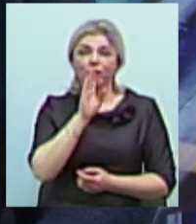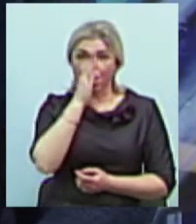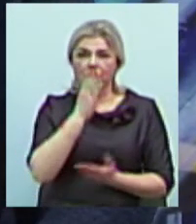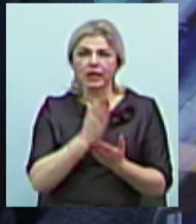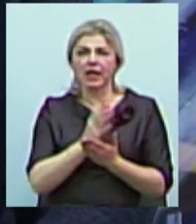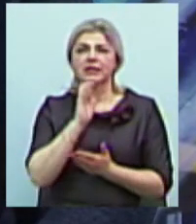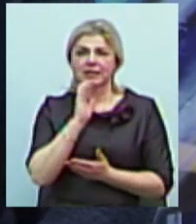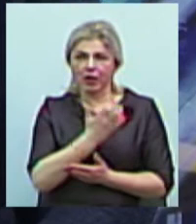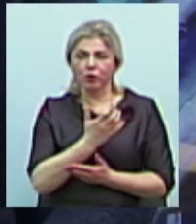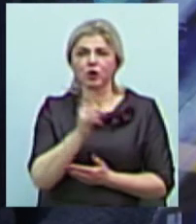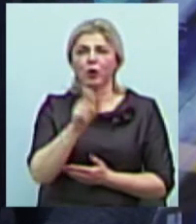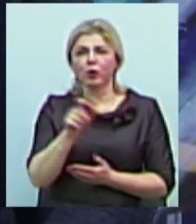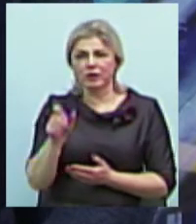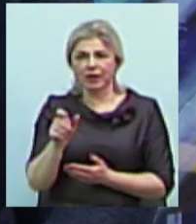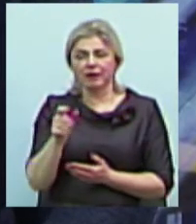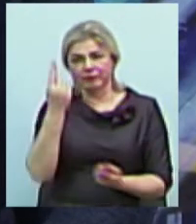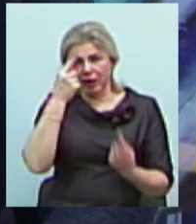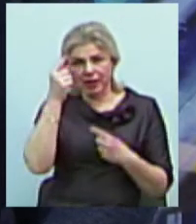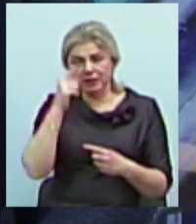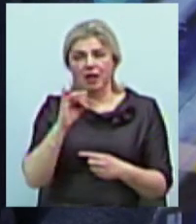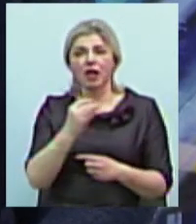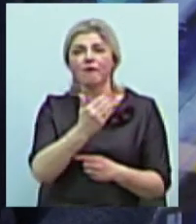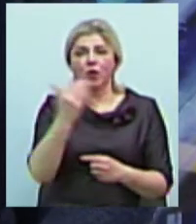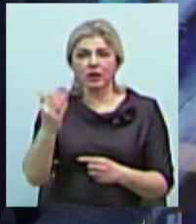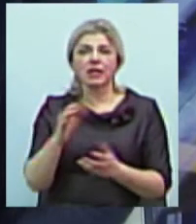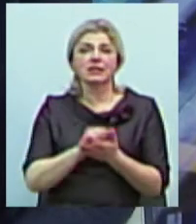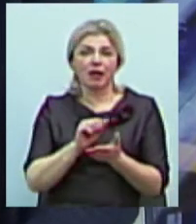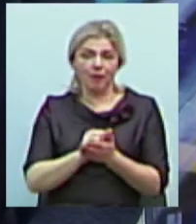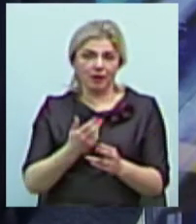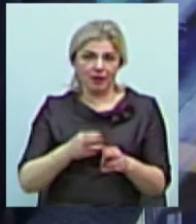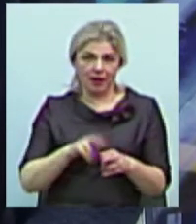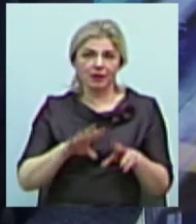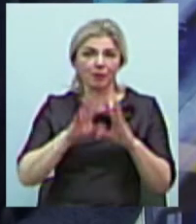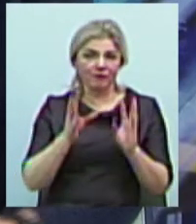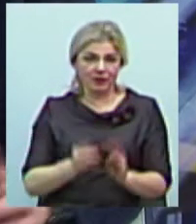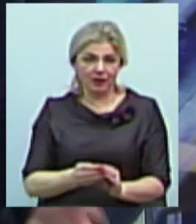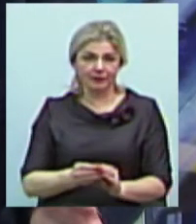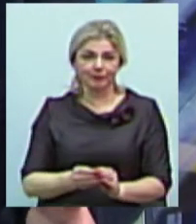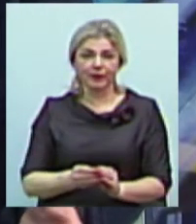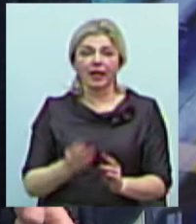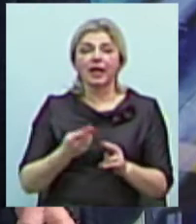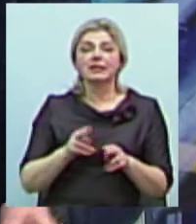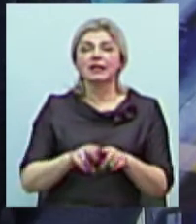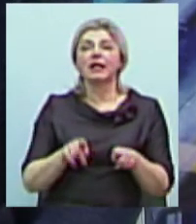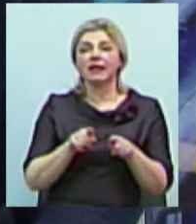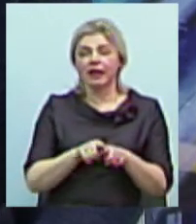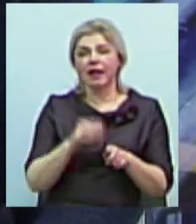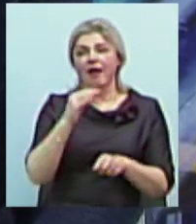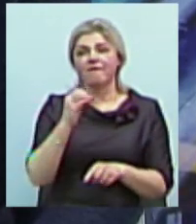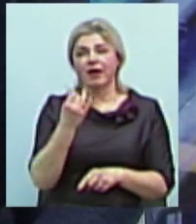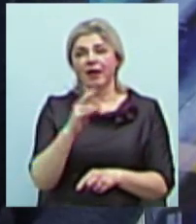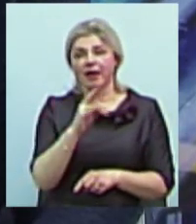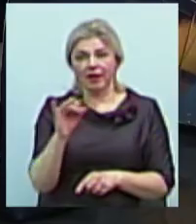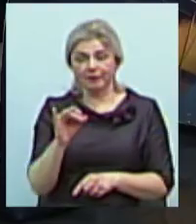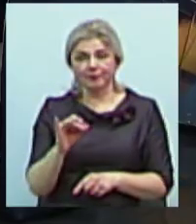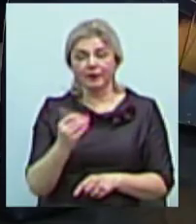серйозний людський потенціал, і вони, я думаю, цим займаються взагалі. А не в першу чергу бота. Тобто це так звані фейки. Ви